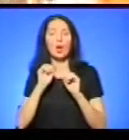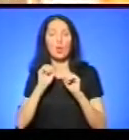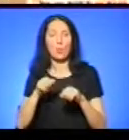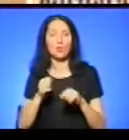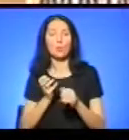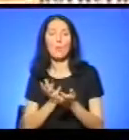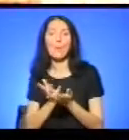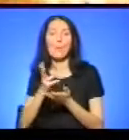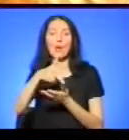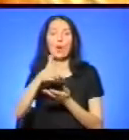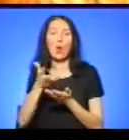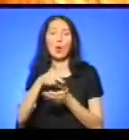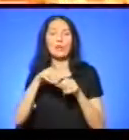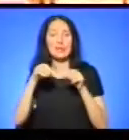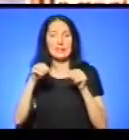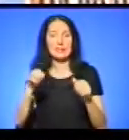-багато інших таких речей.